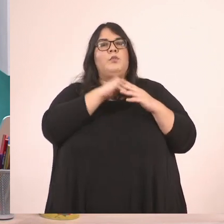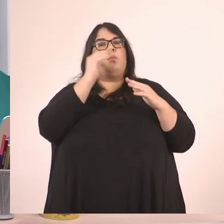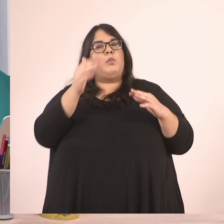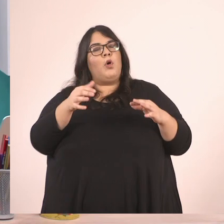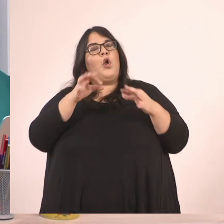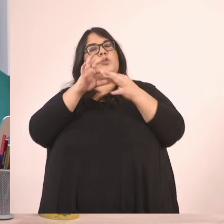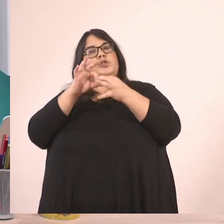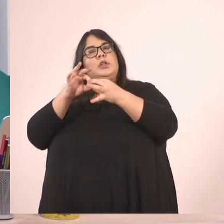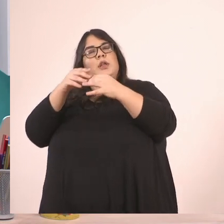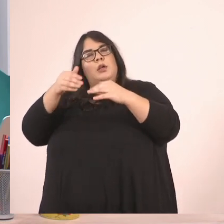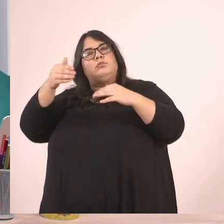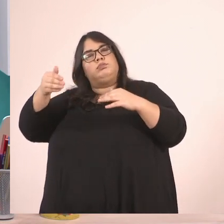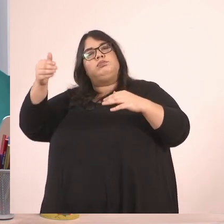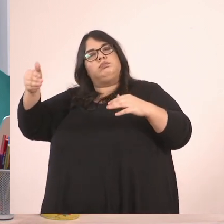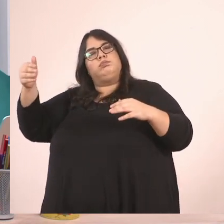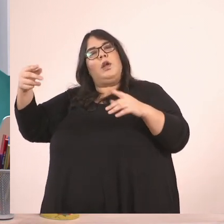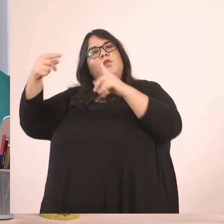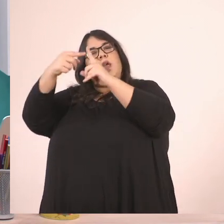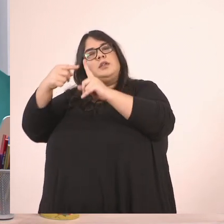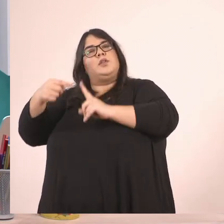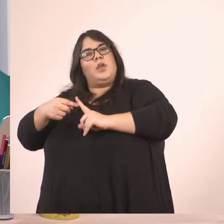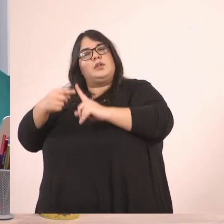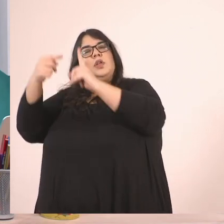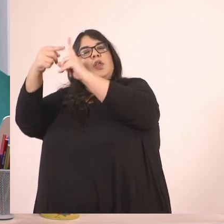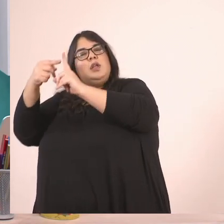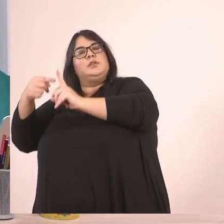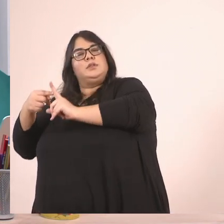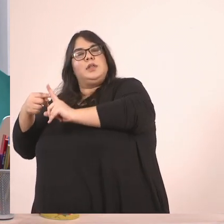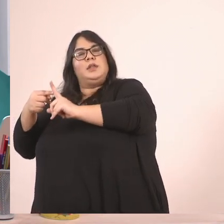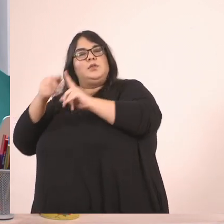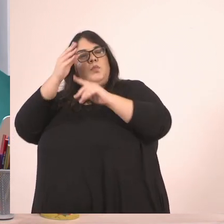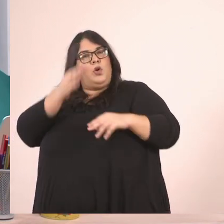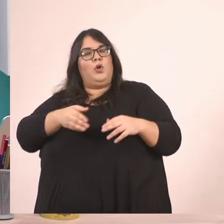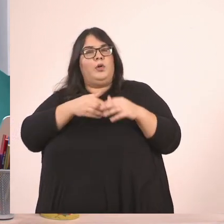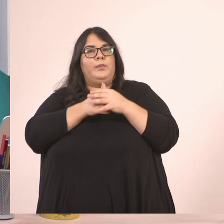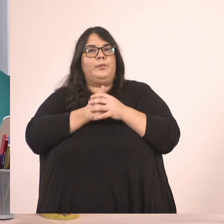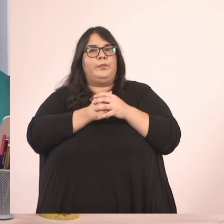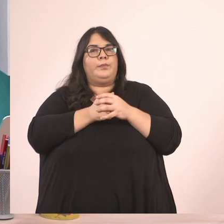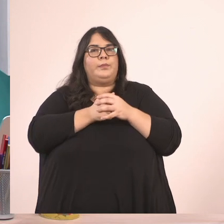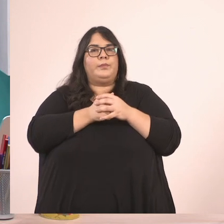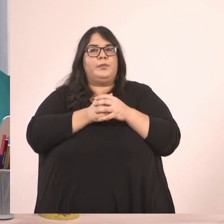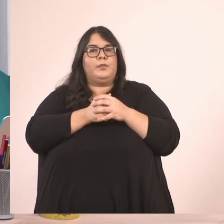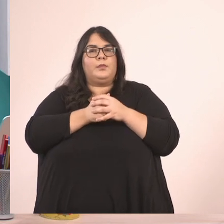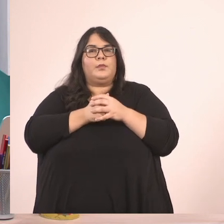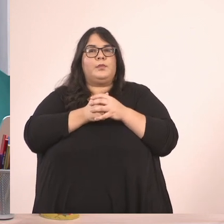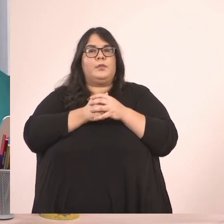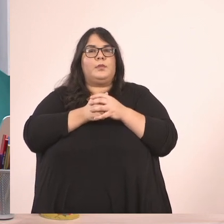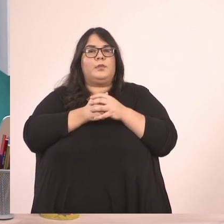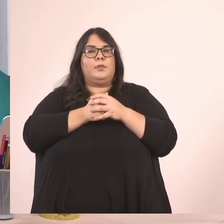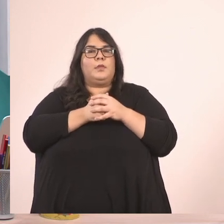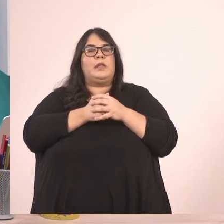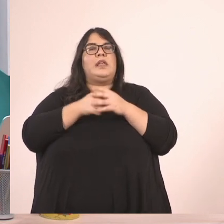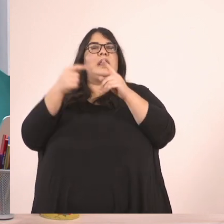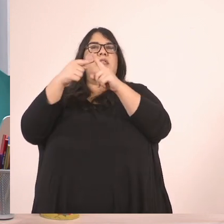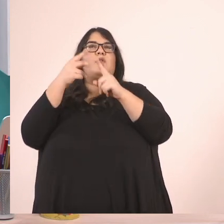ή να απλοποιήσω το νέο κλάσμα, το ισοδύναμο με το αρχικό. Να διαρέσω τώρα